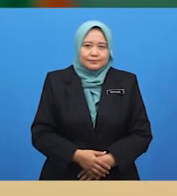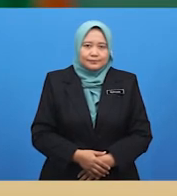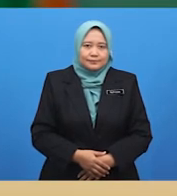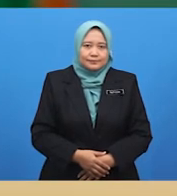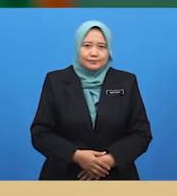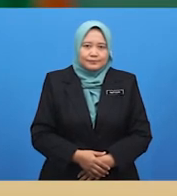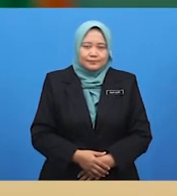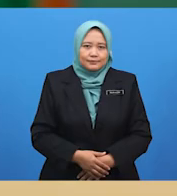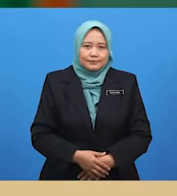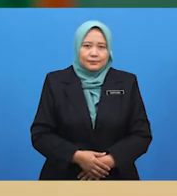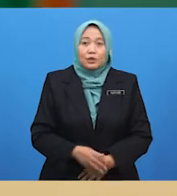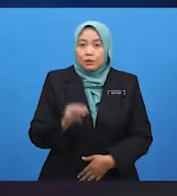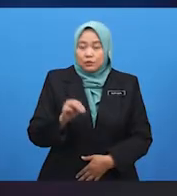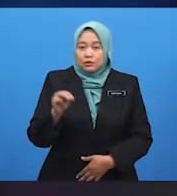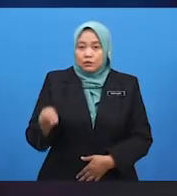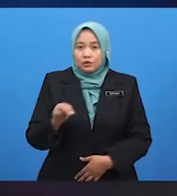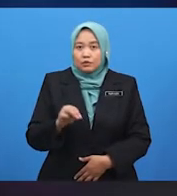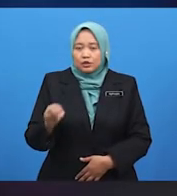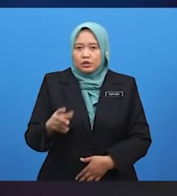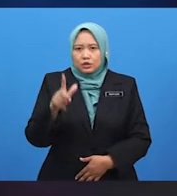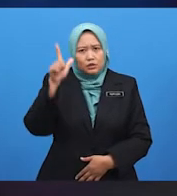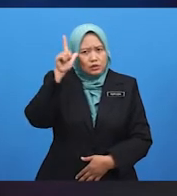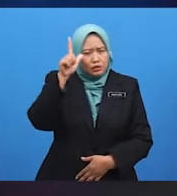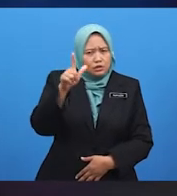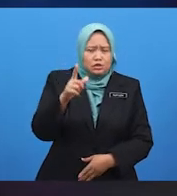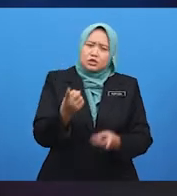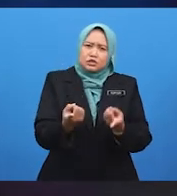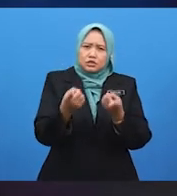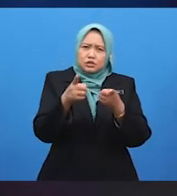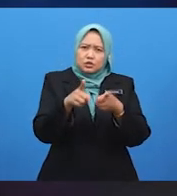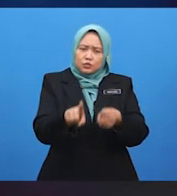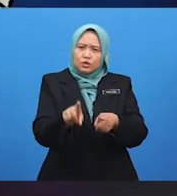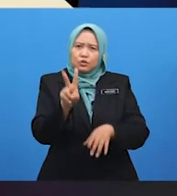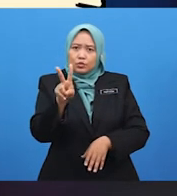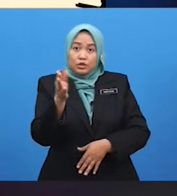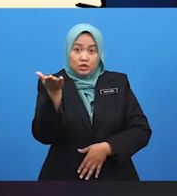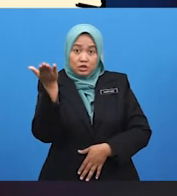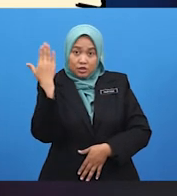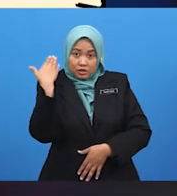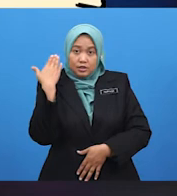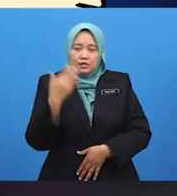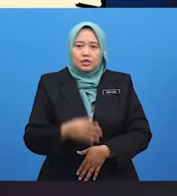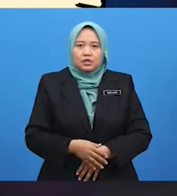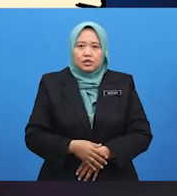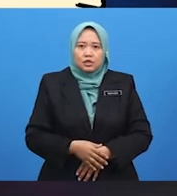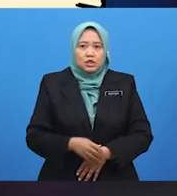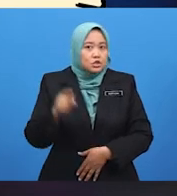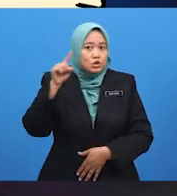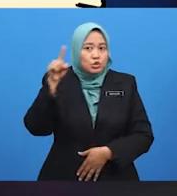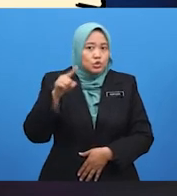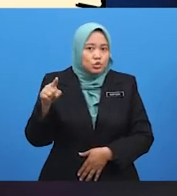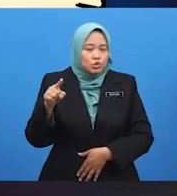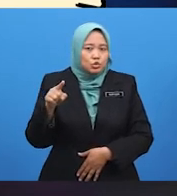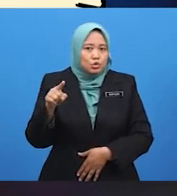Baik, Cikgu. Murid-murid, kita melihat situasi dahulu. Zul menegur perbuatan